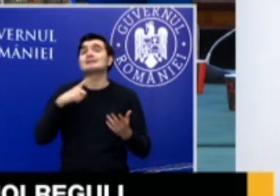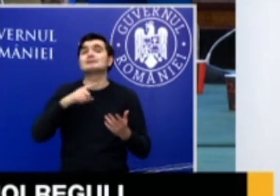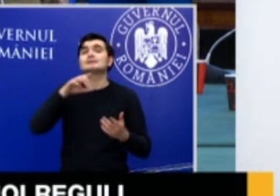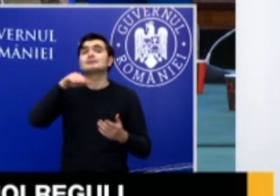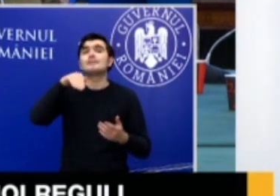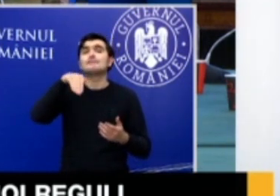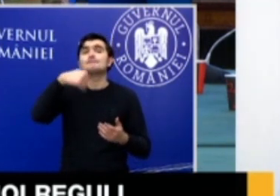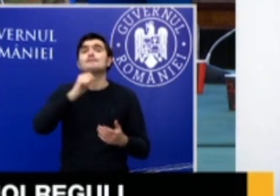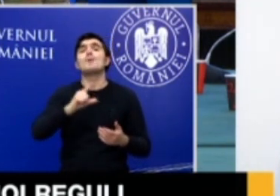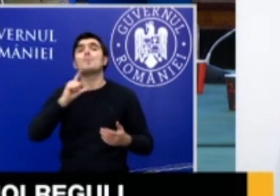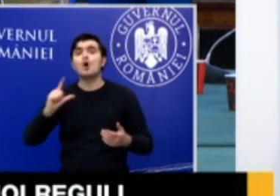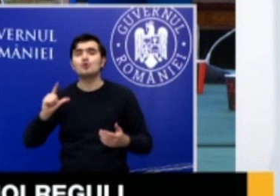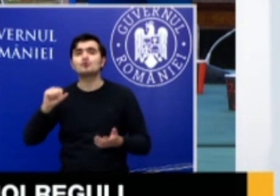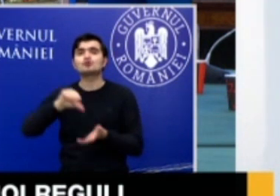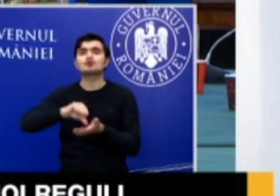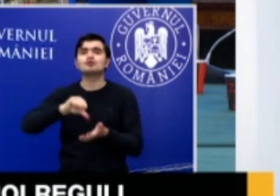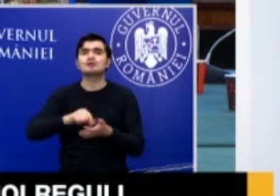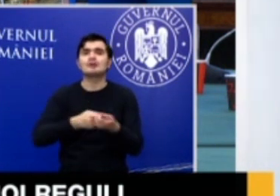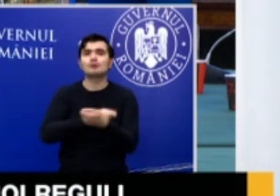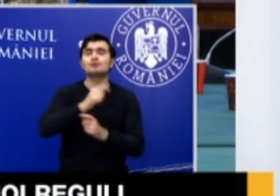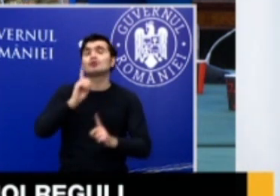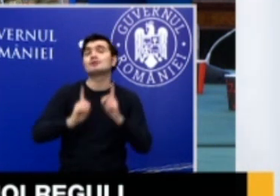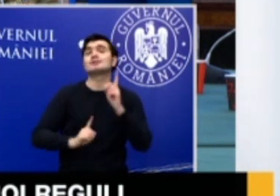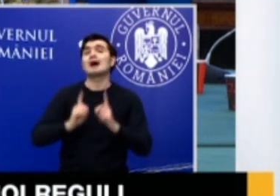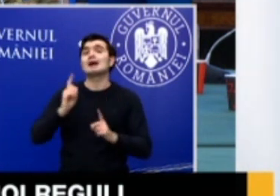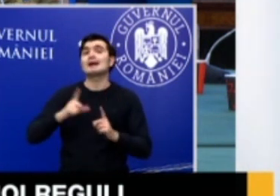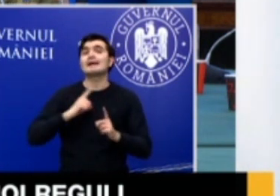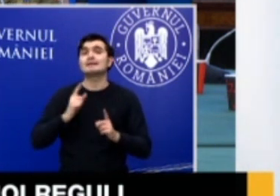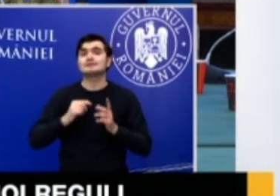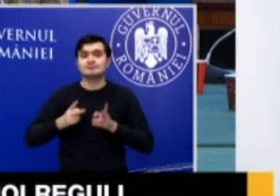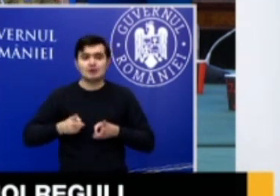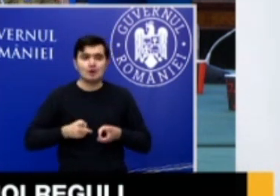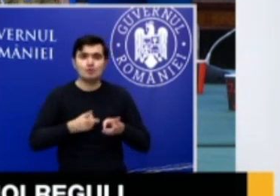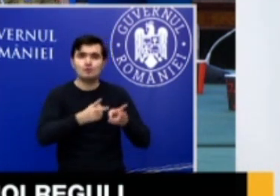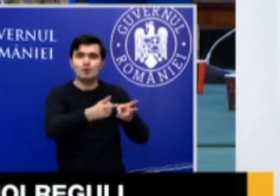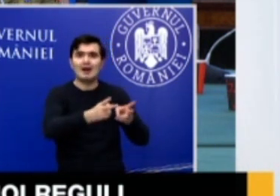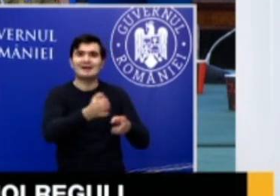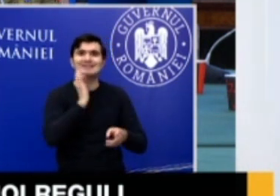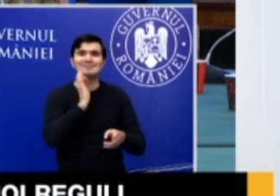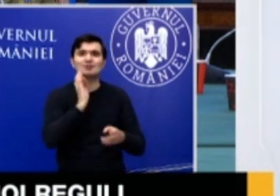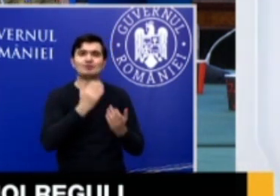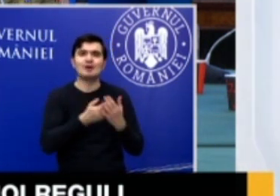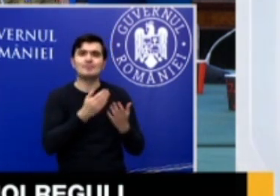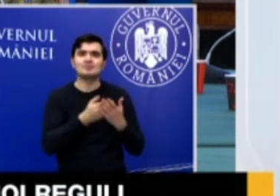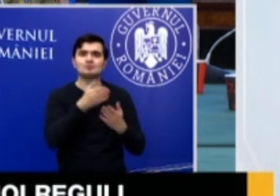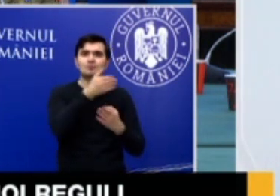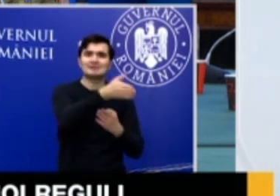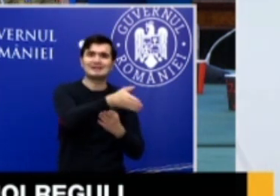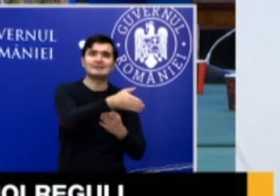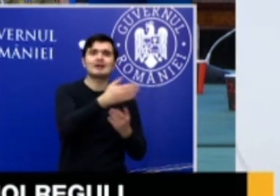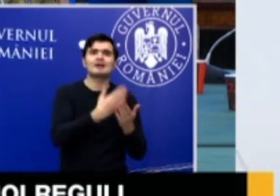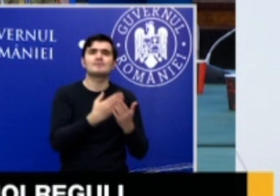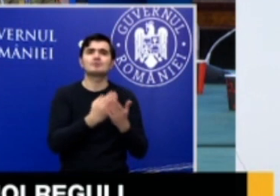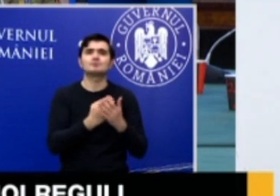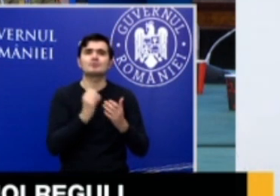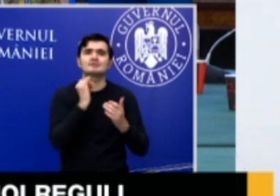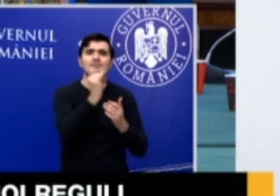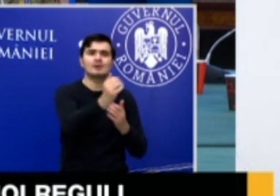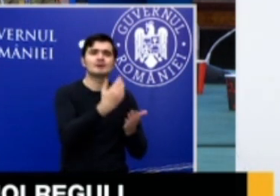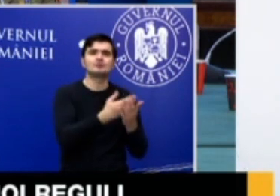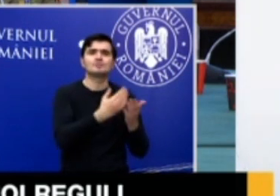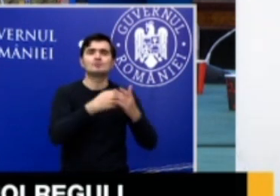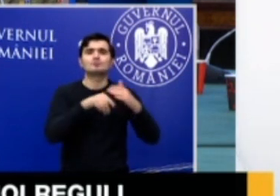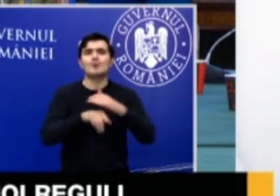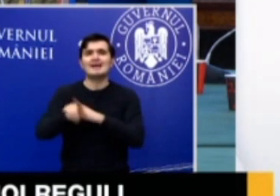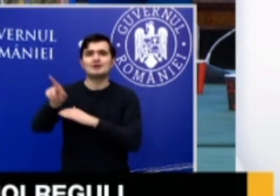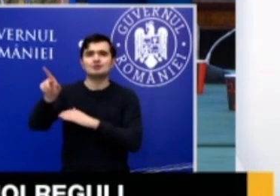comerciale, dacă sunt stabilite culoare dedicate și controlate de intrare, deplasare și ieșire